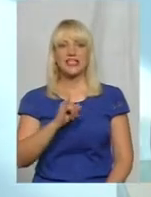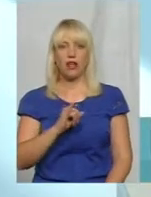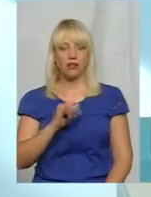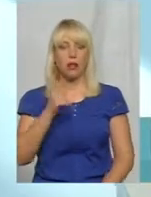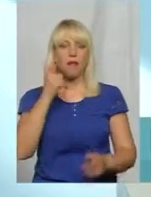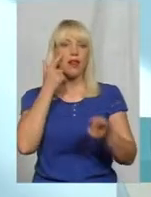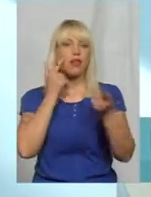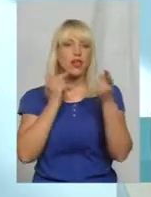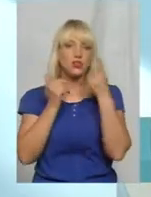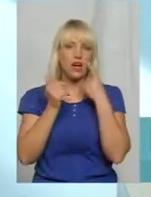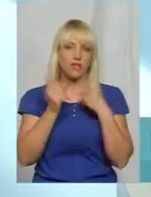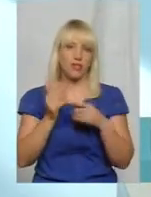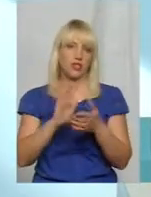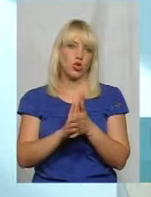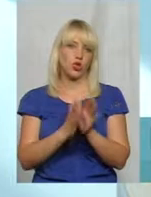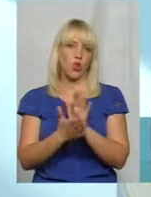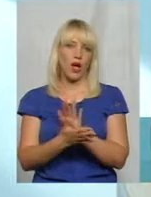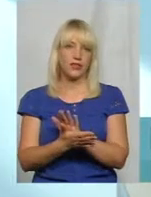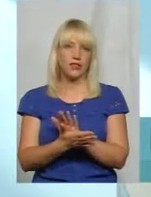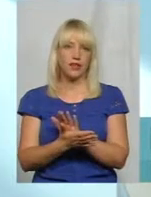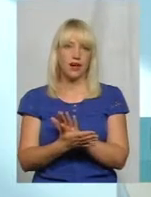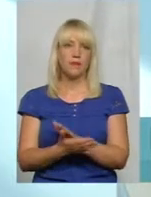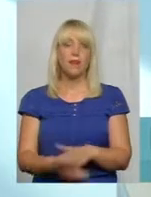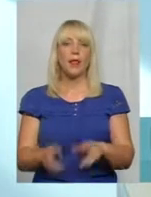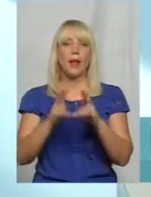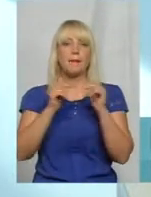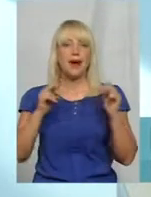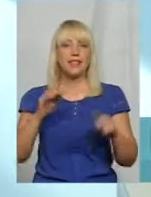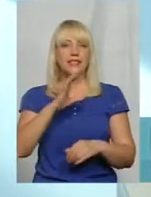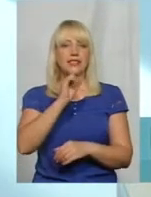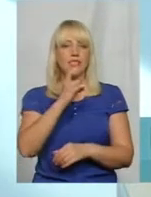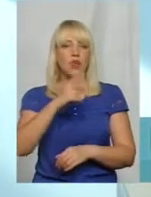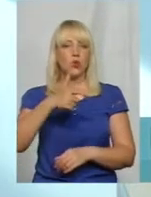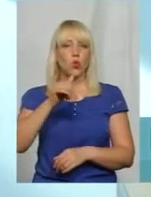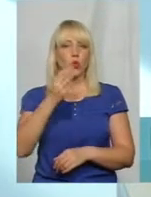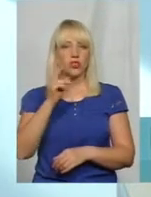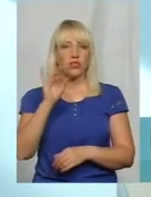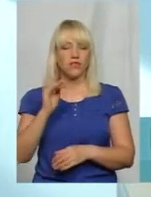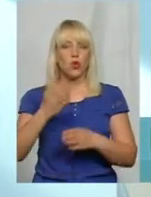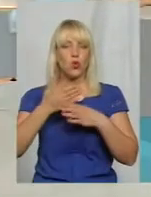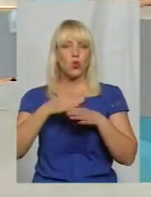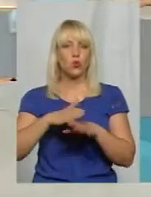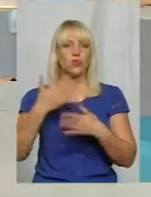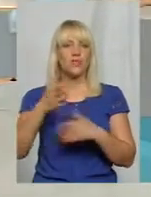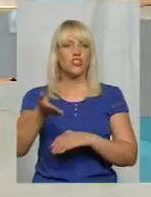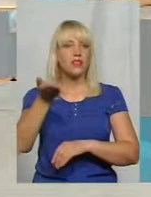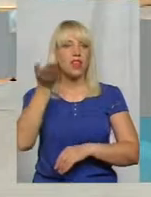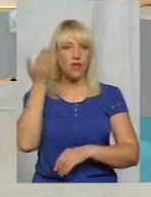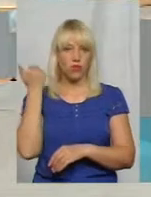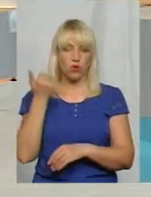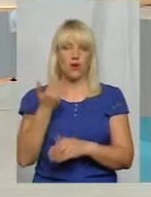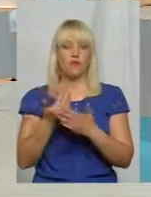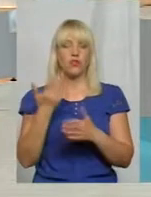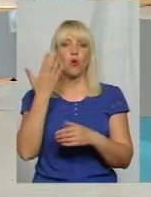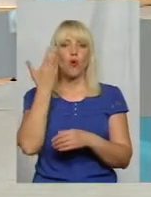плачавна ситуація. Палоц Сангушків руйнується вже давно. Відколи я з перших днів